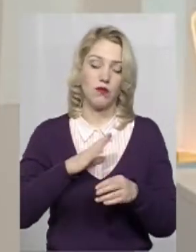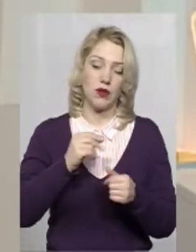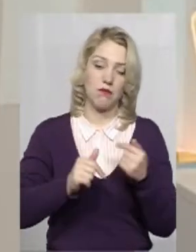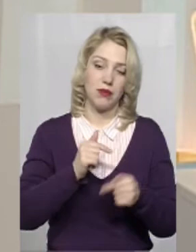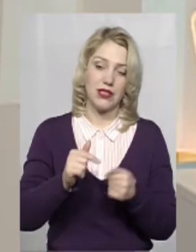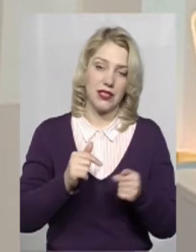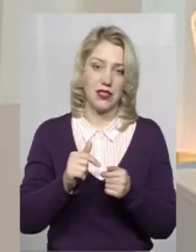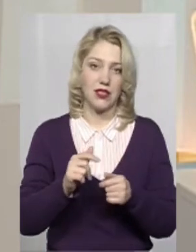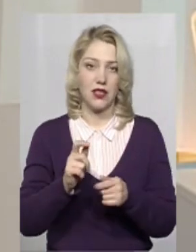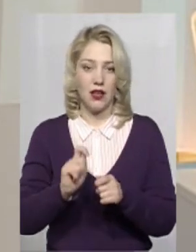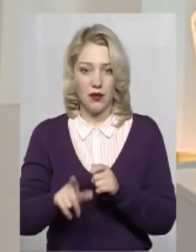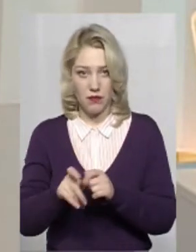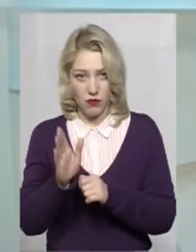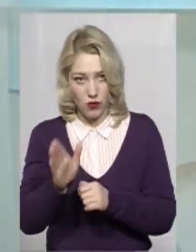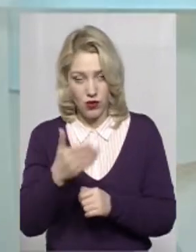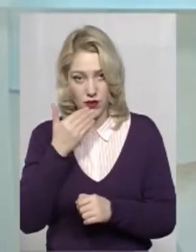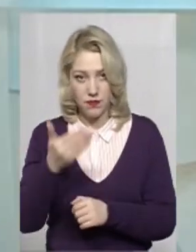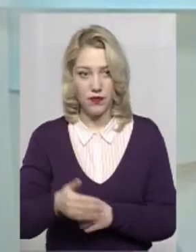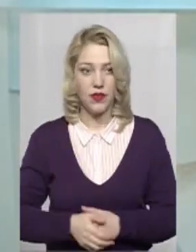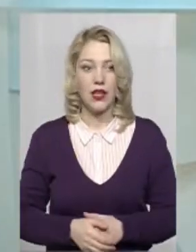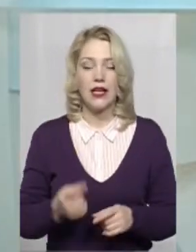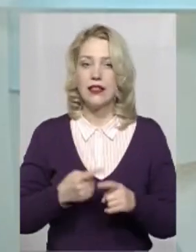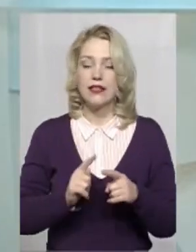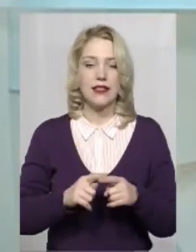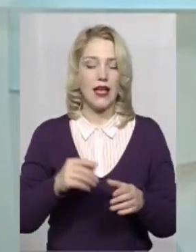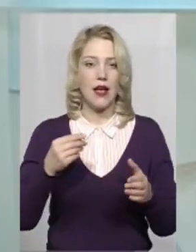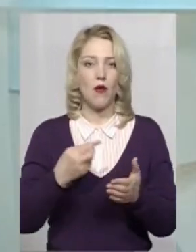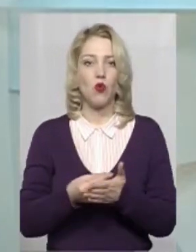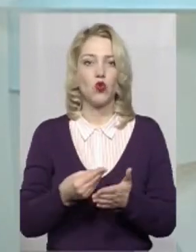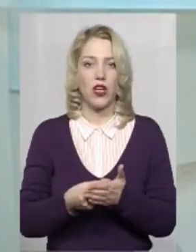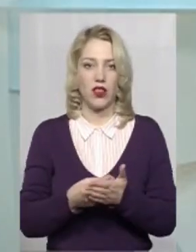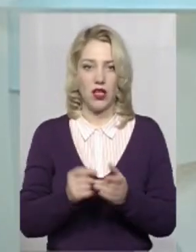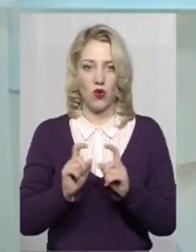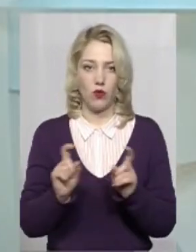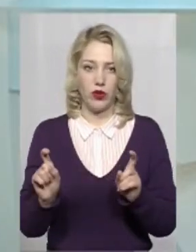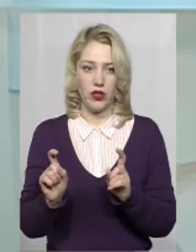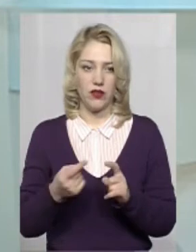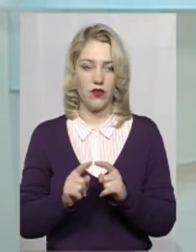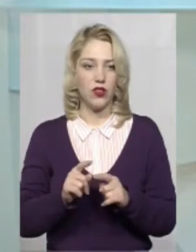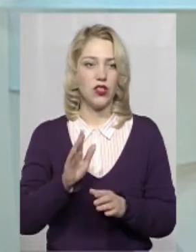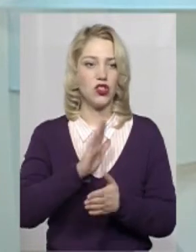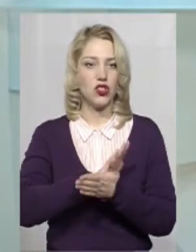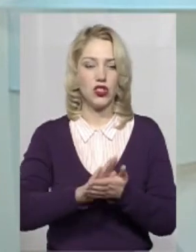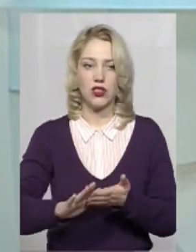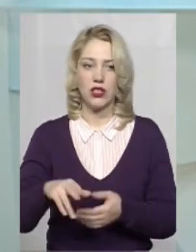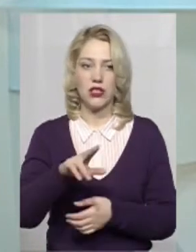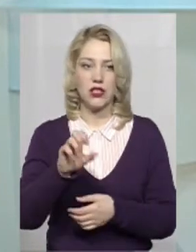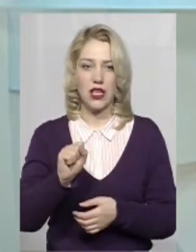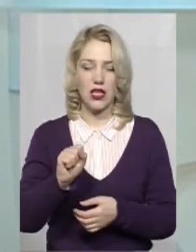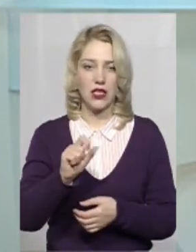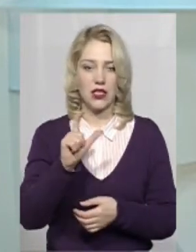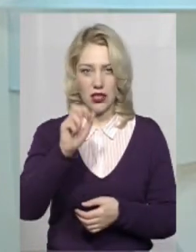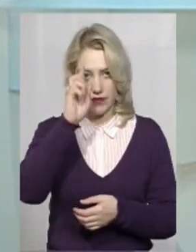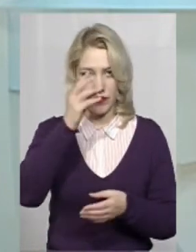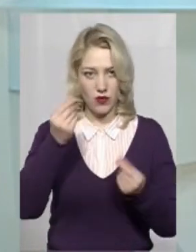структури будуть залучатися? Ну, цей бюджетний об'єкт, він будується суто за ДБНами. Тобто